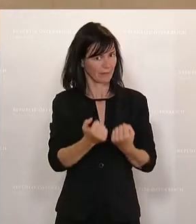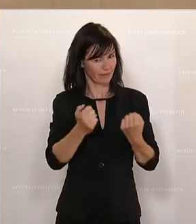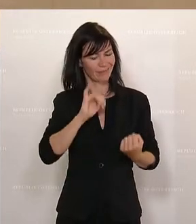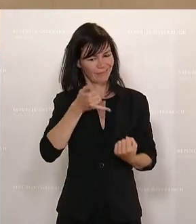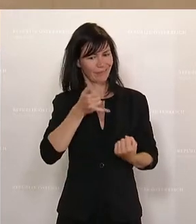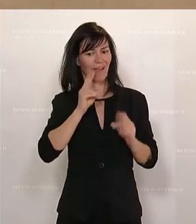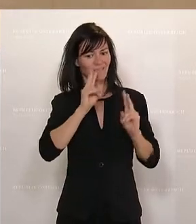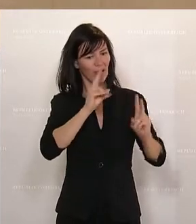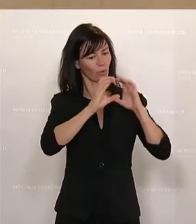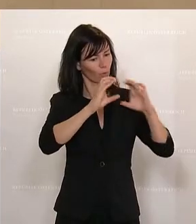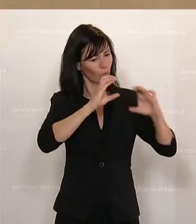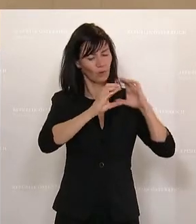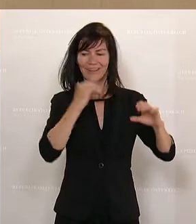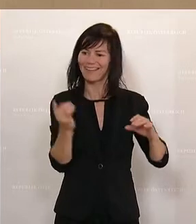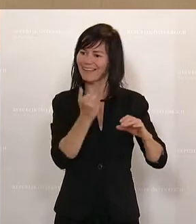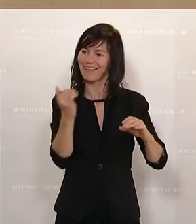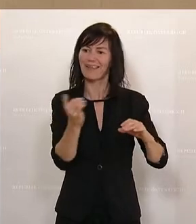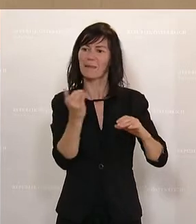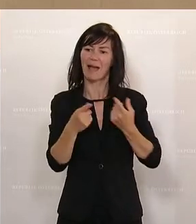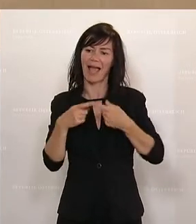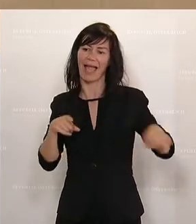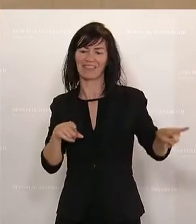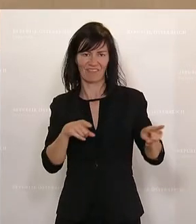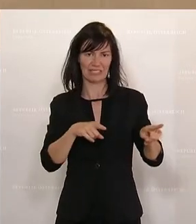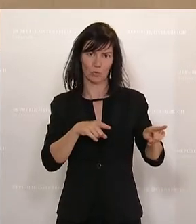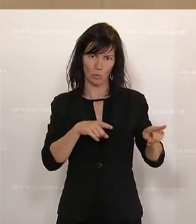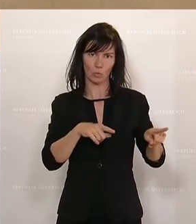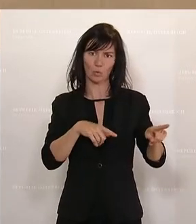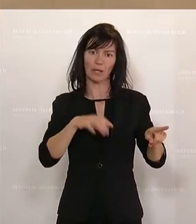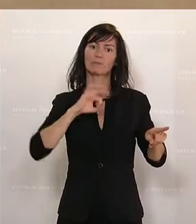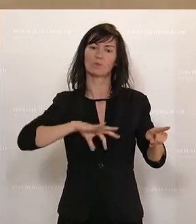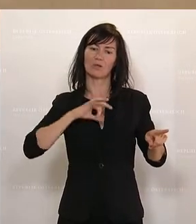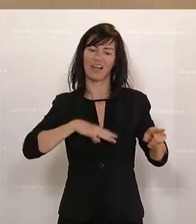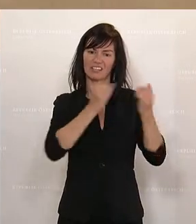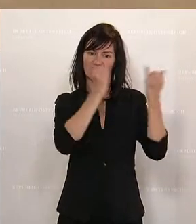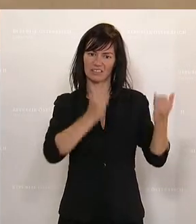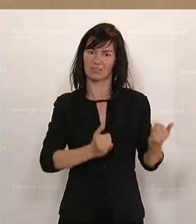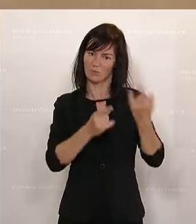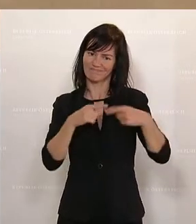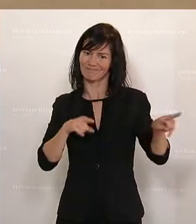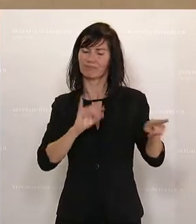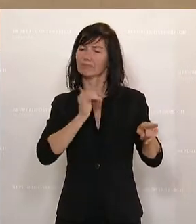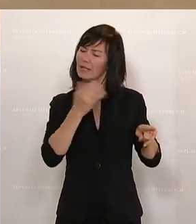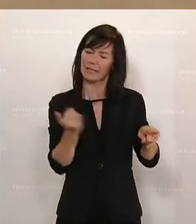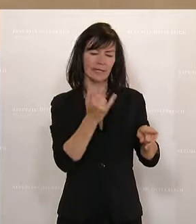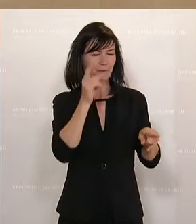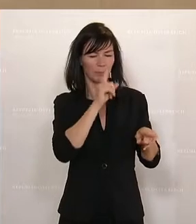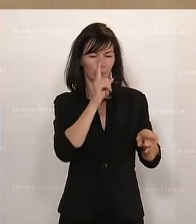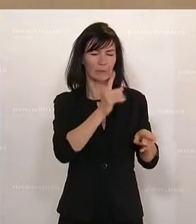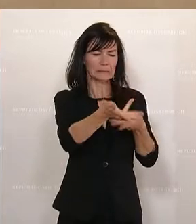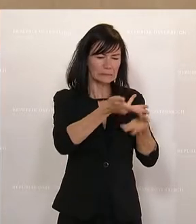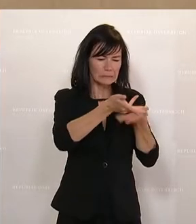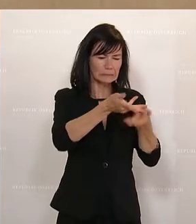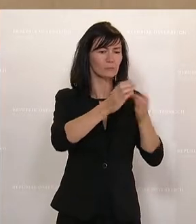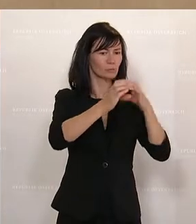tatsächlich in jeder Phase der Unterbringung mit der betroffenen Person zu reden und eine Willensbildung mit der